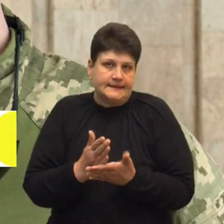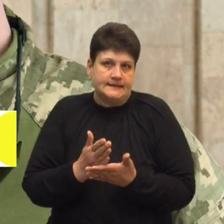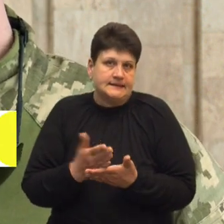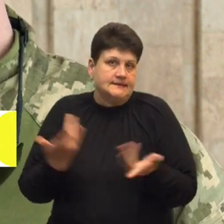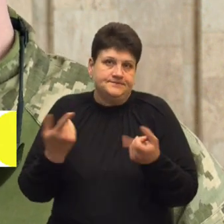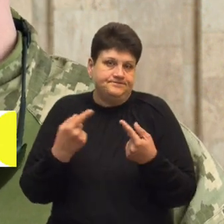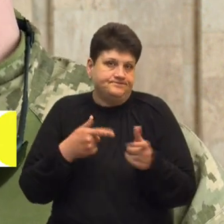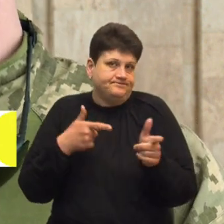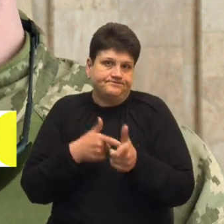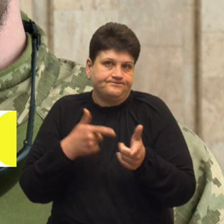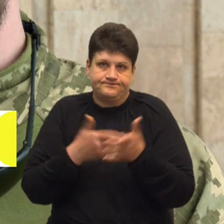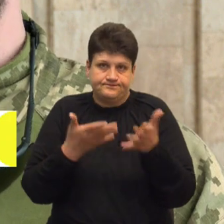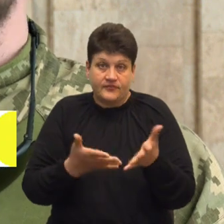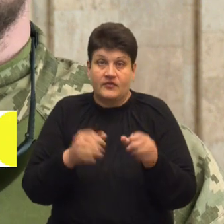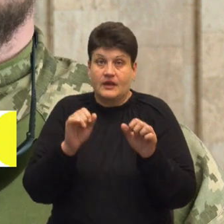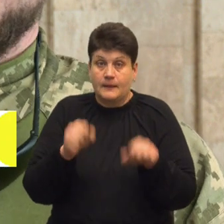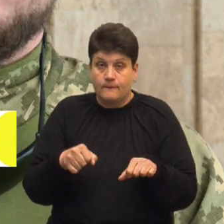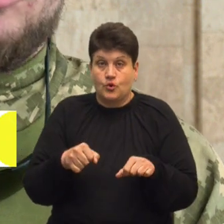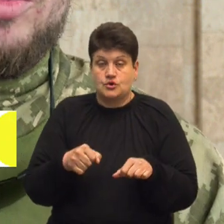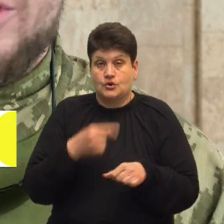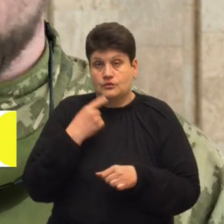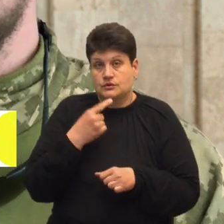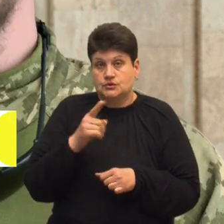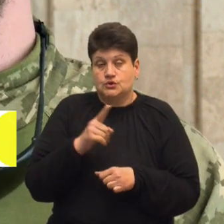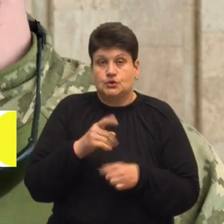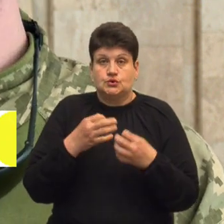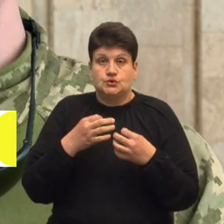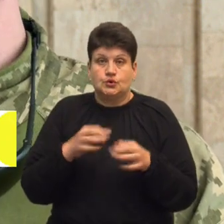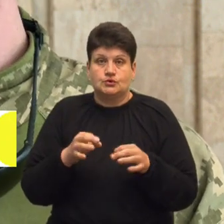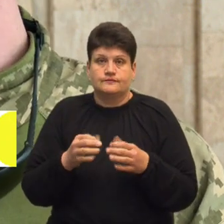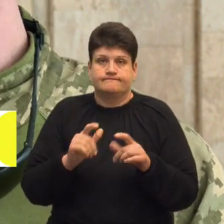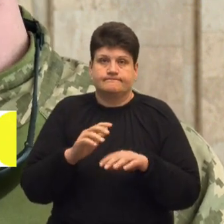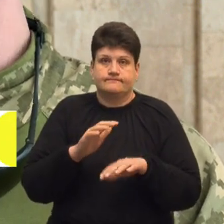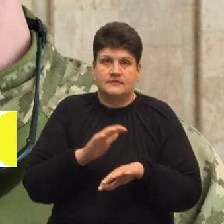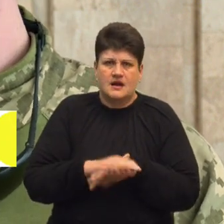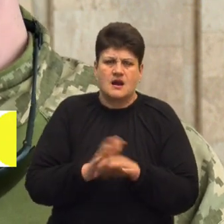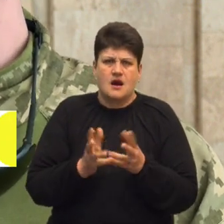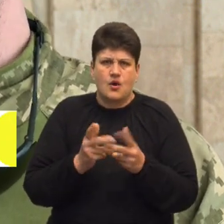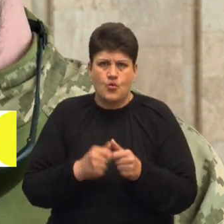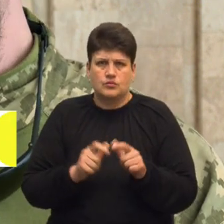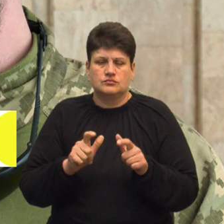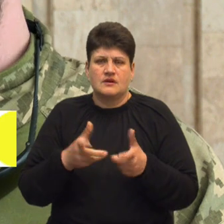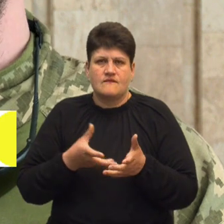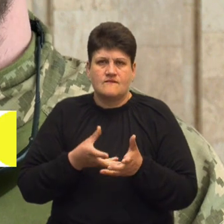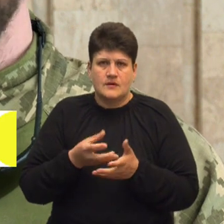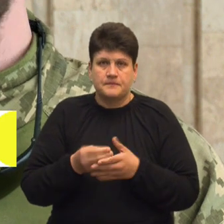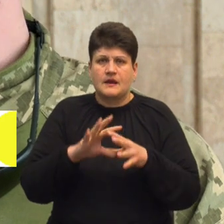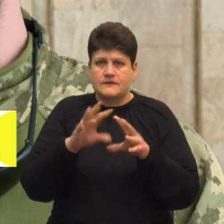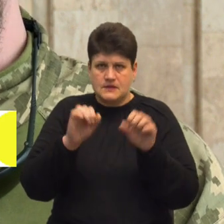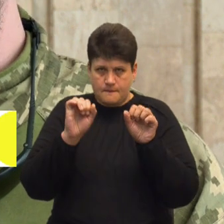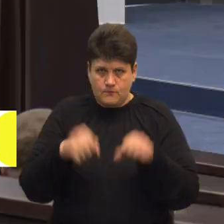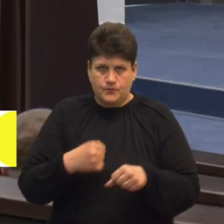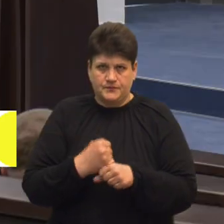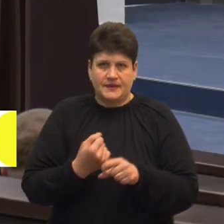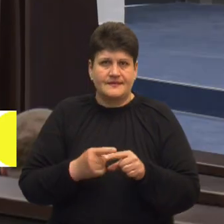стосунки з чоловіком, юридичним може зарегулювати, що доступ до рахунків, виплати, все, це може робитися, тобто це